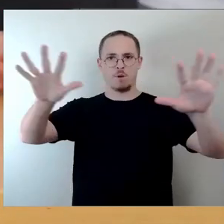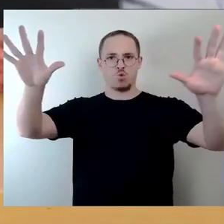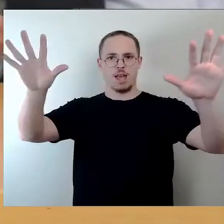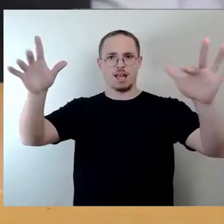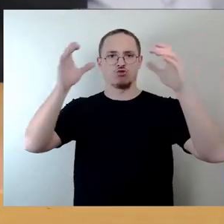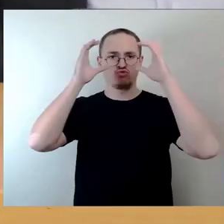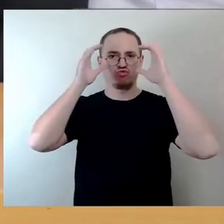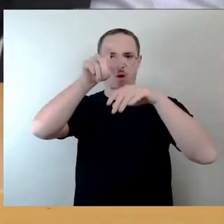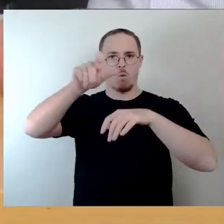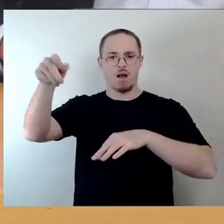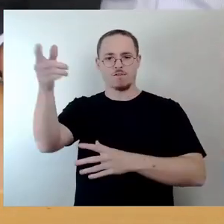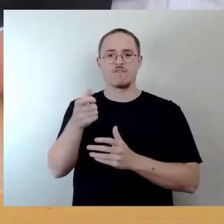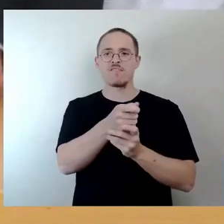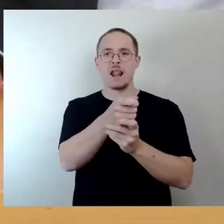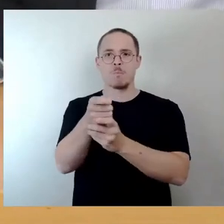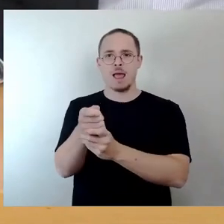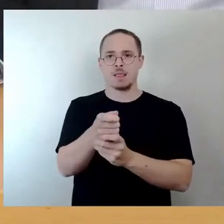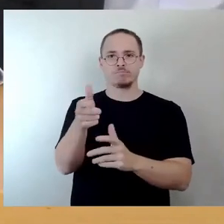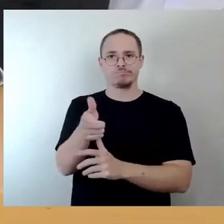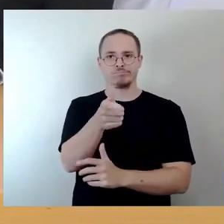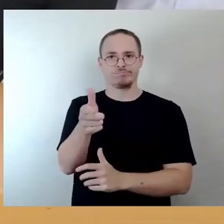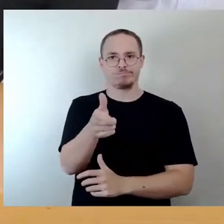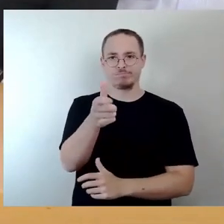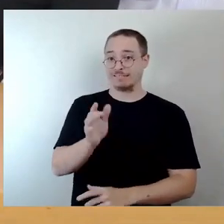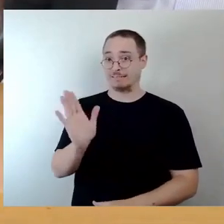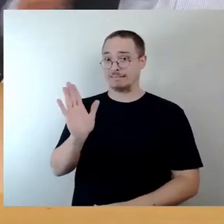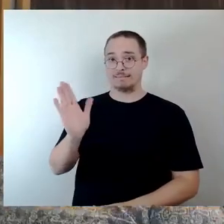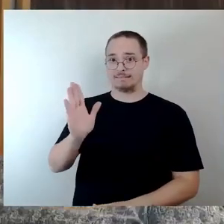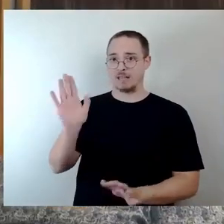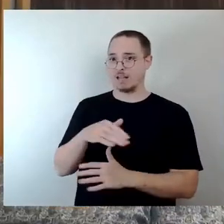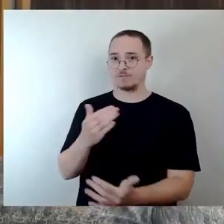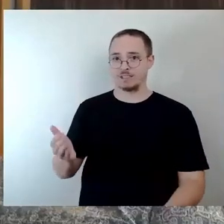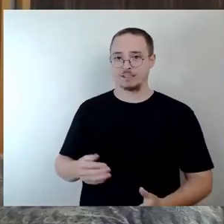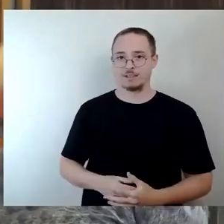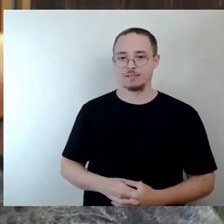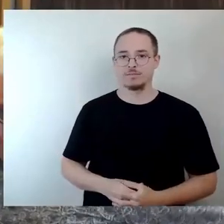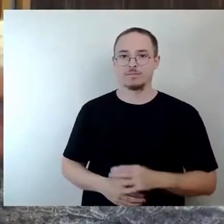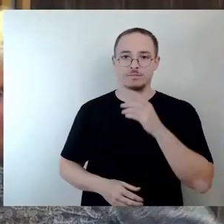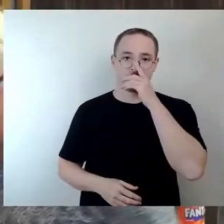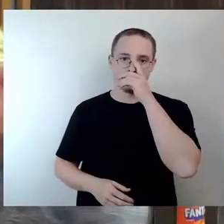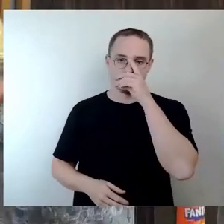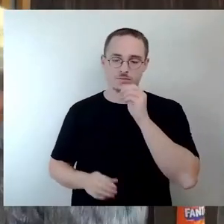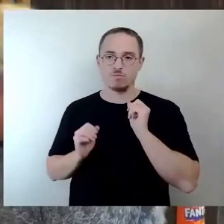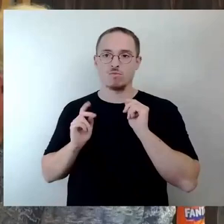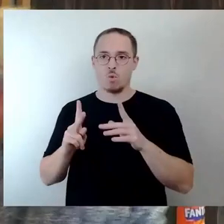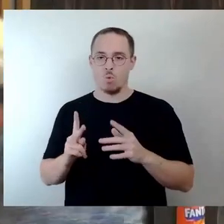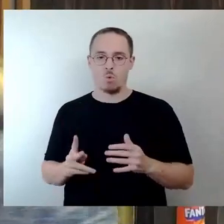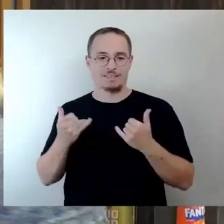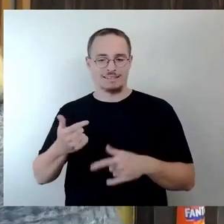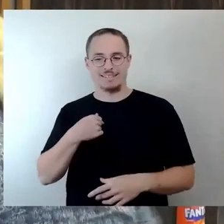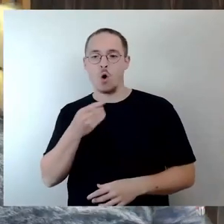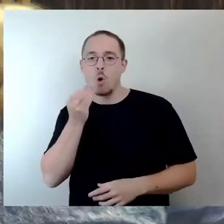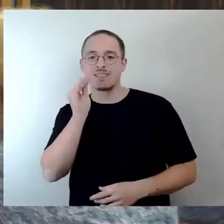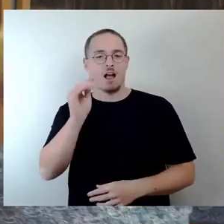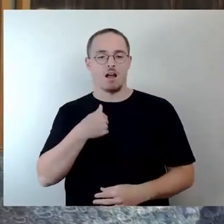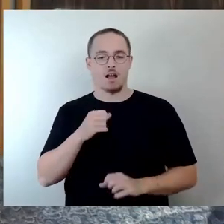würde jetzt gerne kommentieren, aber die Debatte führen wir nachher noch. Deswegen begrenze ich mich auf